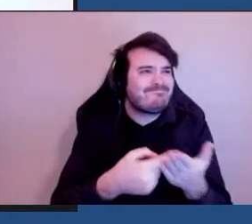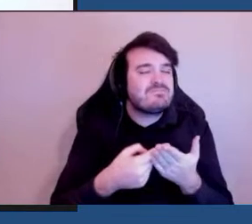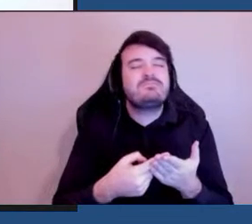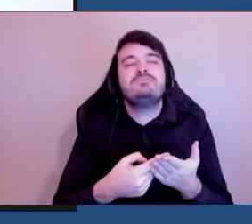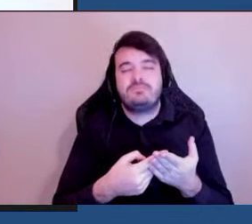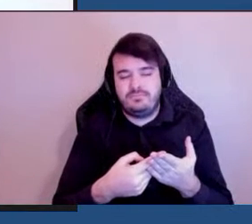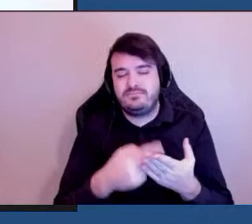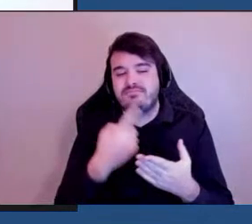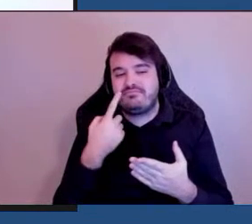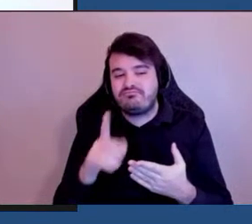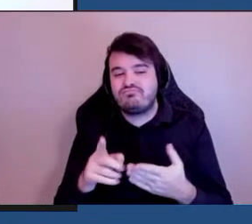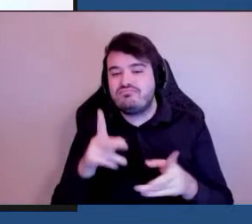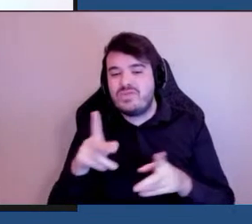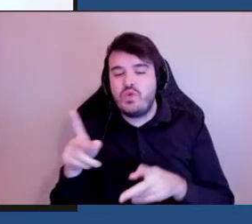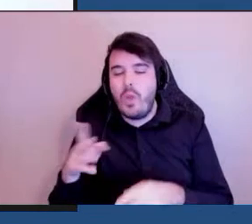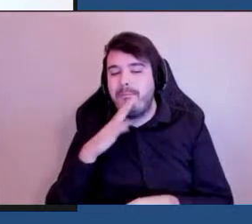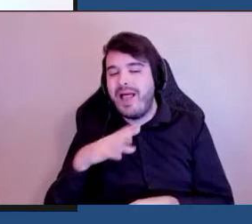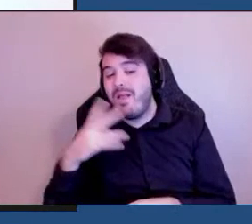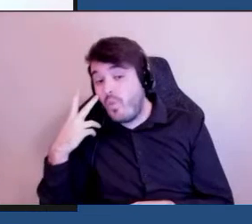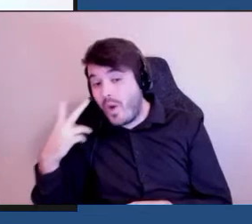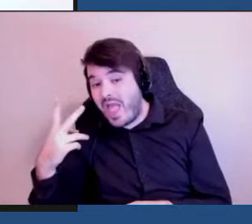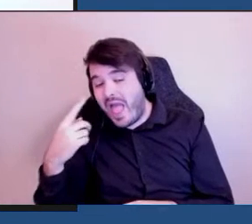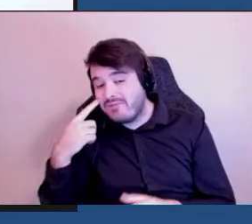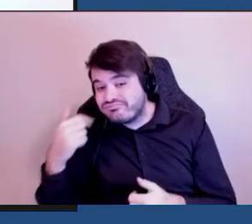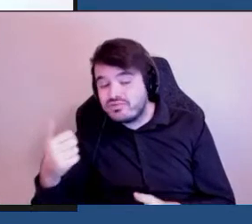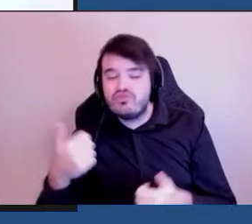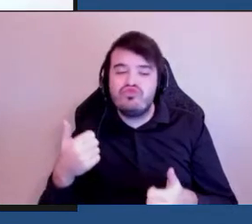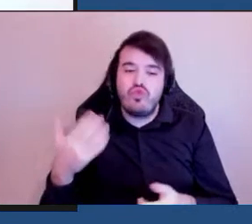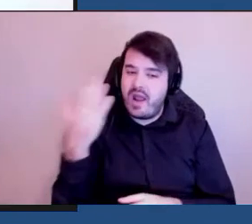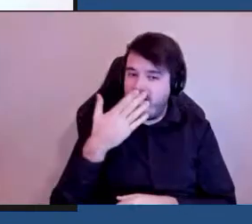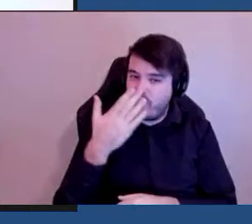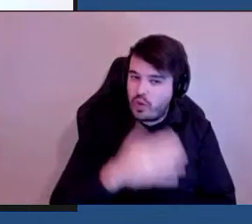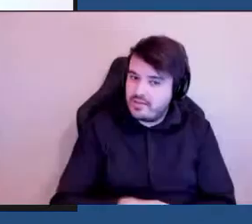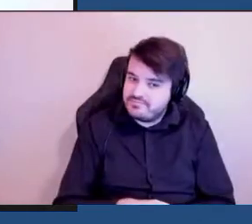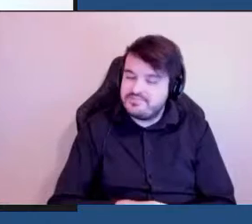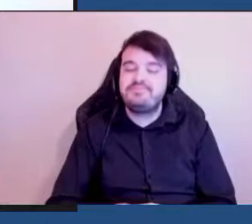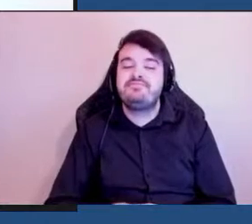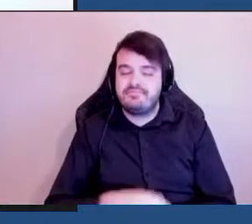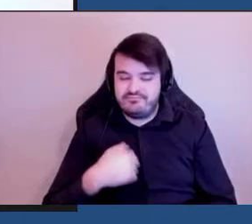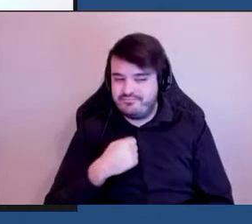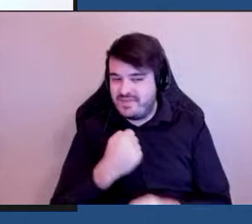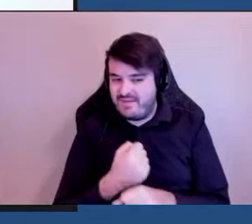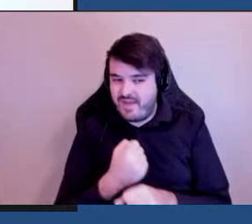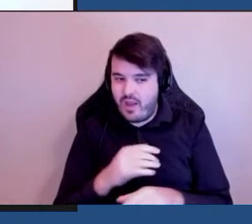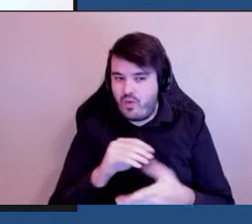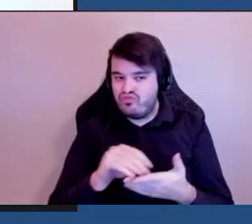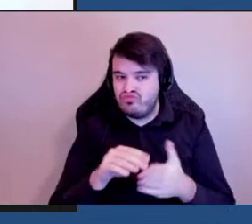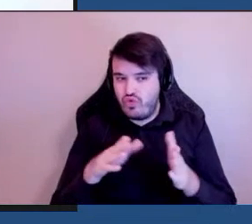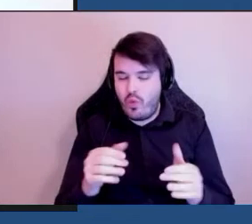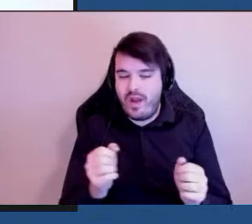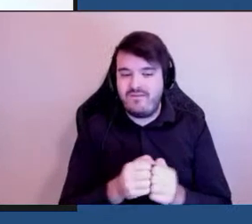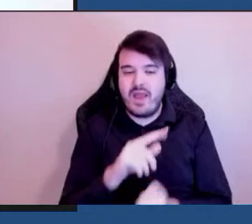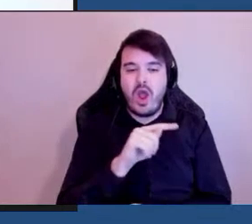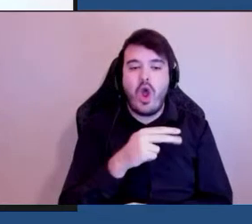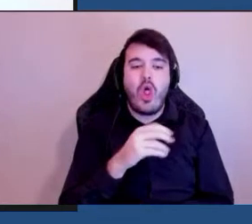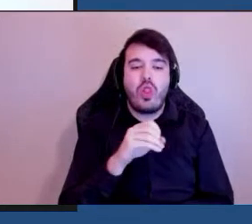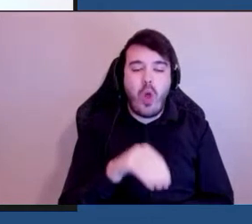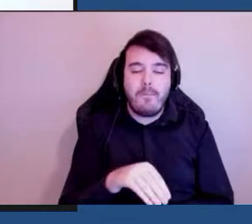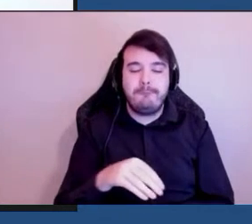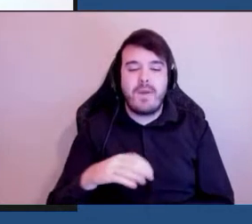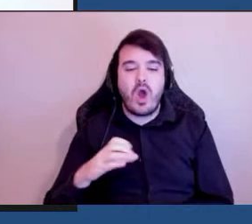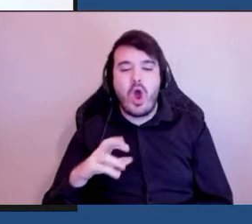ceux qui sont malvoyants ou aveugles. j'ai travaillé au bureau avec Tom Crowley et les services